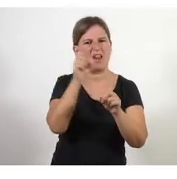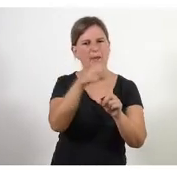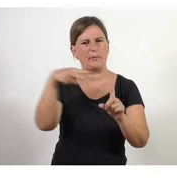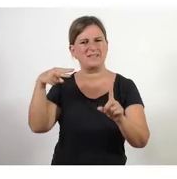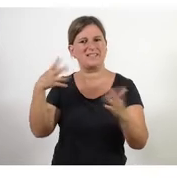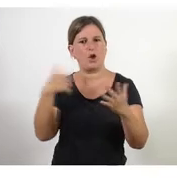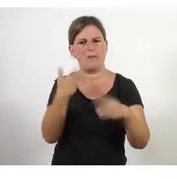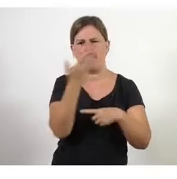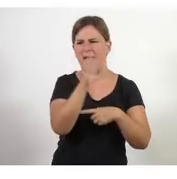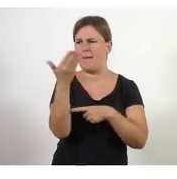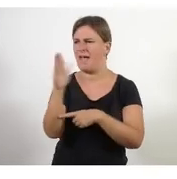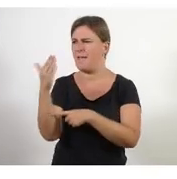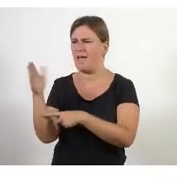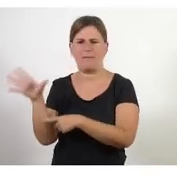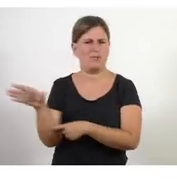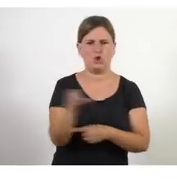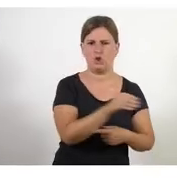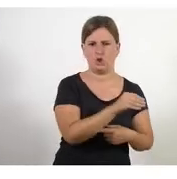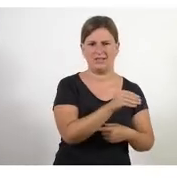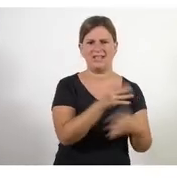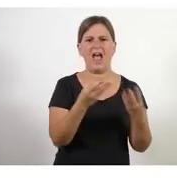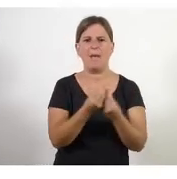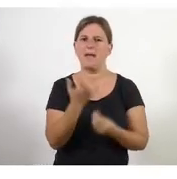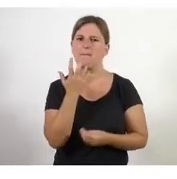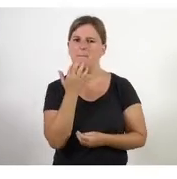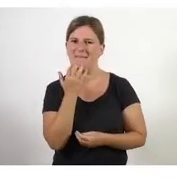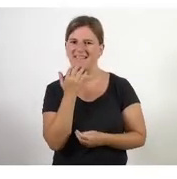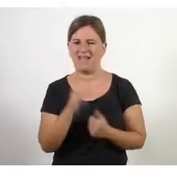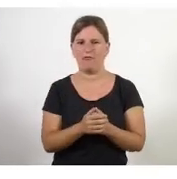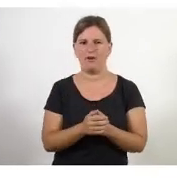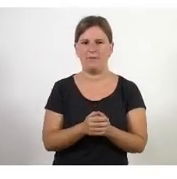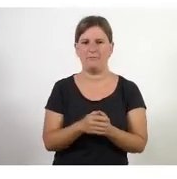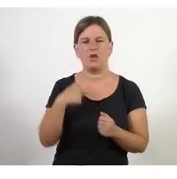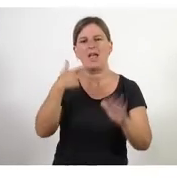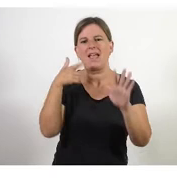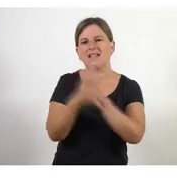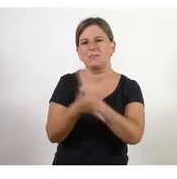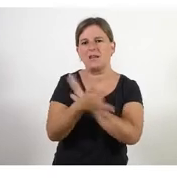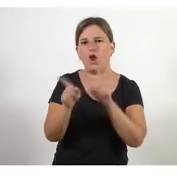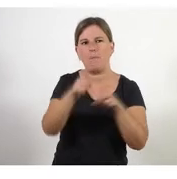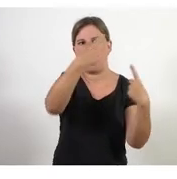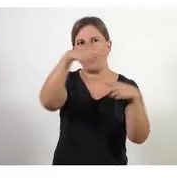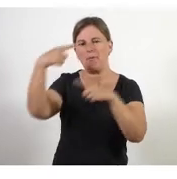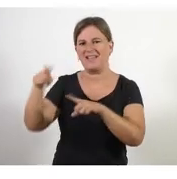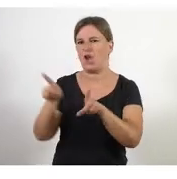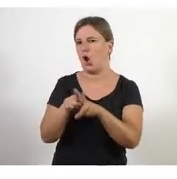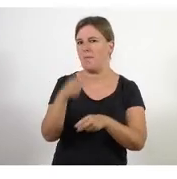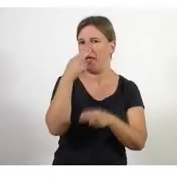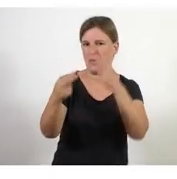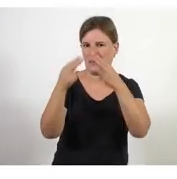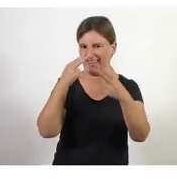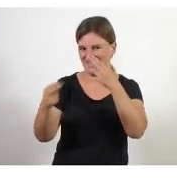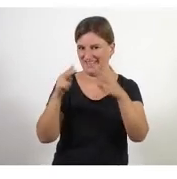totes i amb aquesta metàfora. El que farem és un petit viatge, una petita visita, on anirem obrint